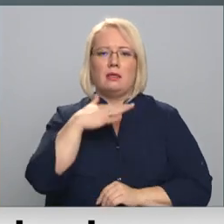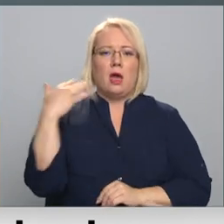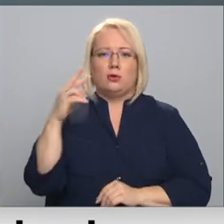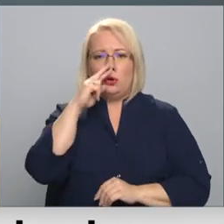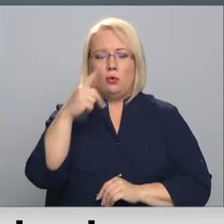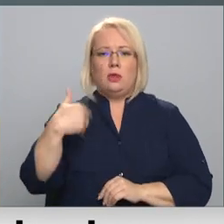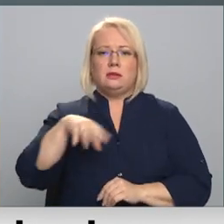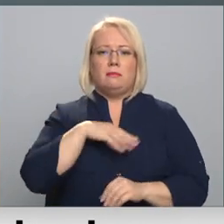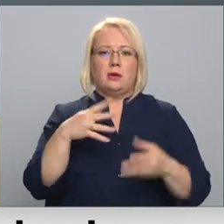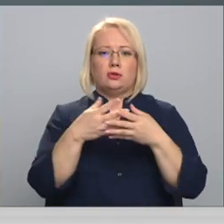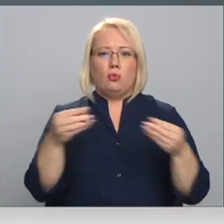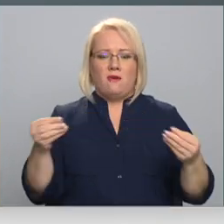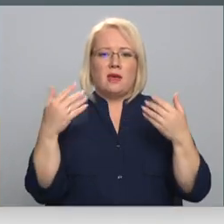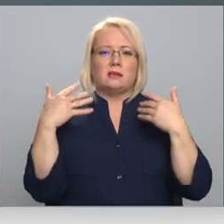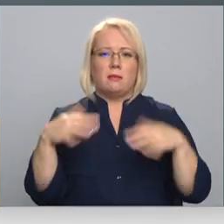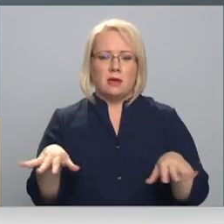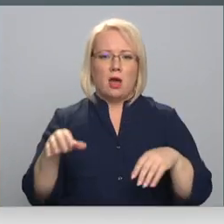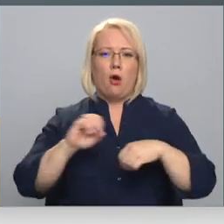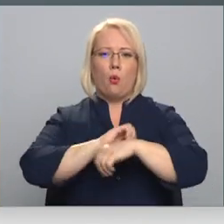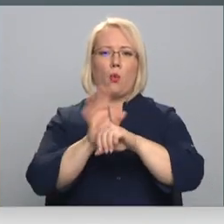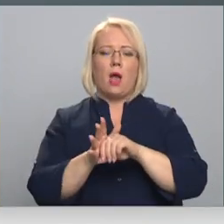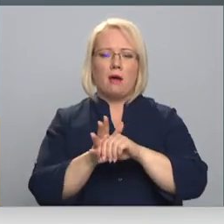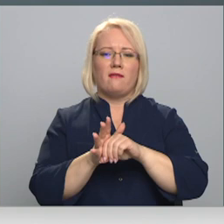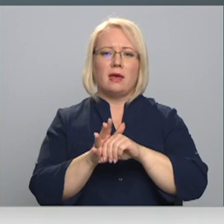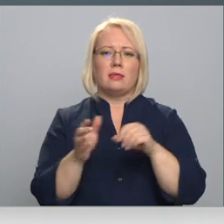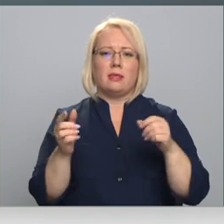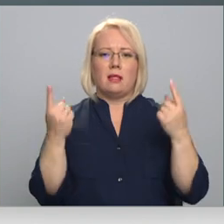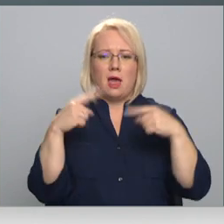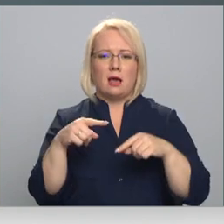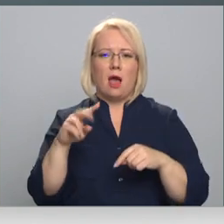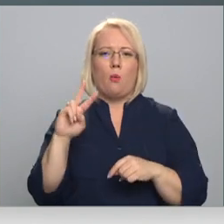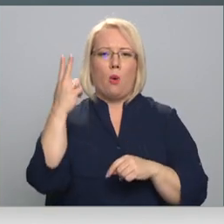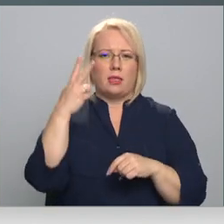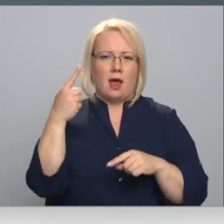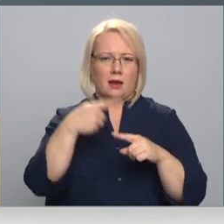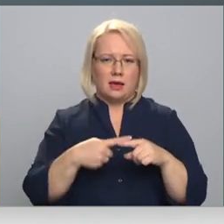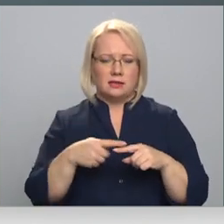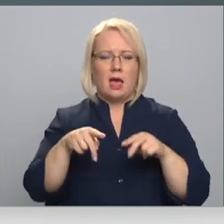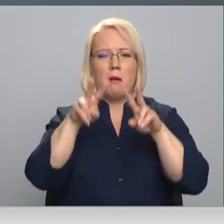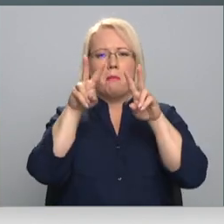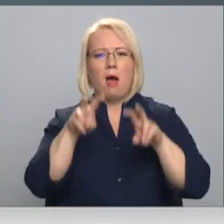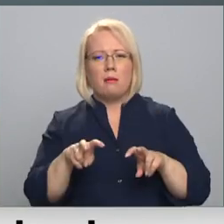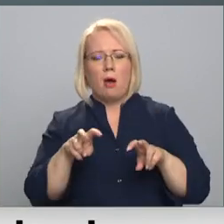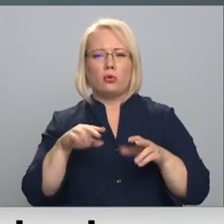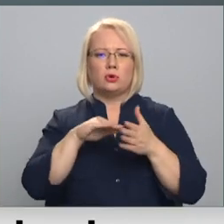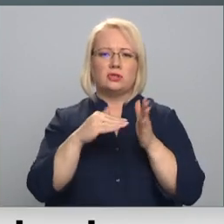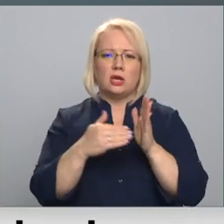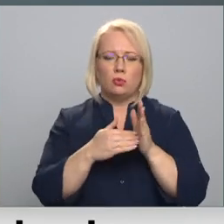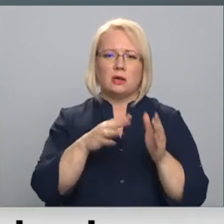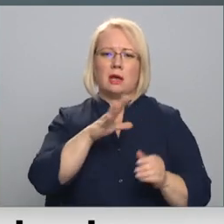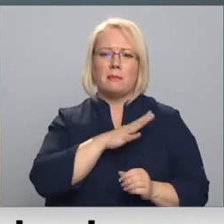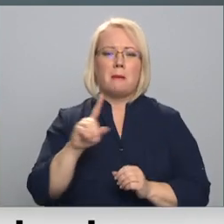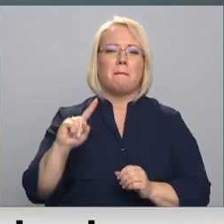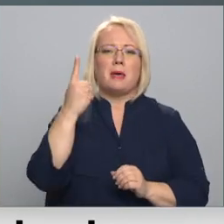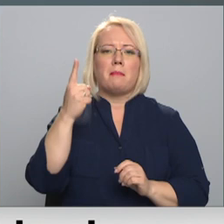jau pandēmijas otrajā Vilnija rudenī. Proti valsts kontrolē pārbaudot situāciju, kāda ir bijusi pirmajā piešķījumā pavasarī,